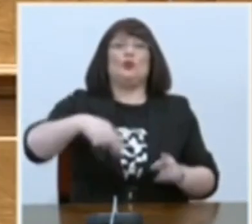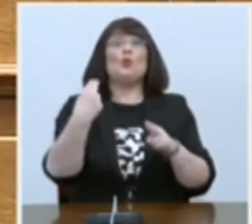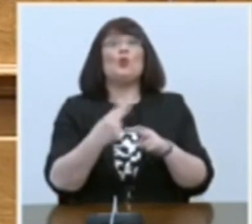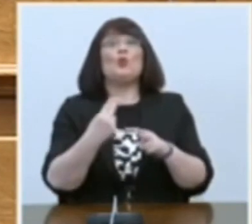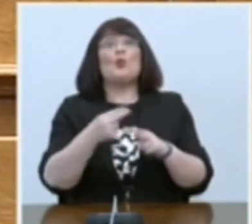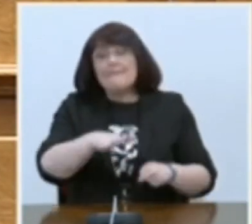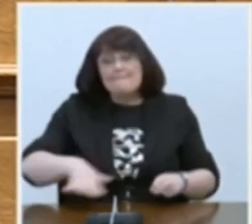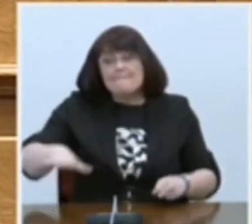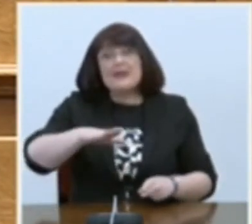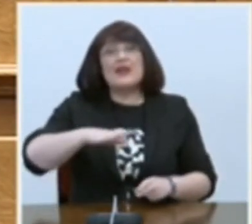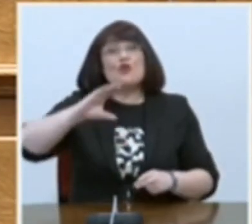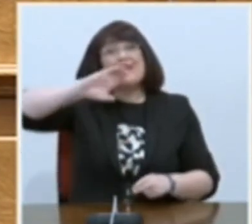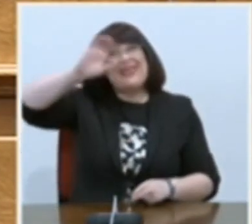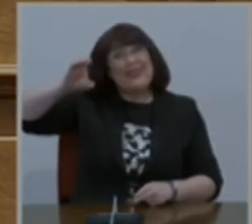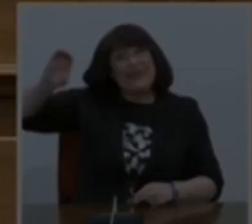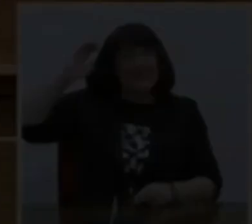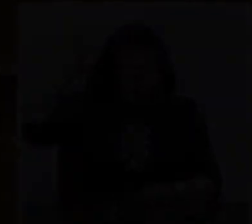περιοχή της Ράκης. Καθαρές κουβέντες, παρακαλώ.